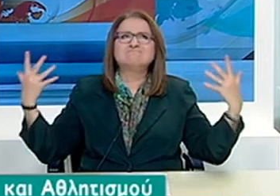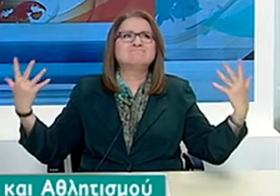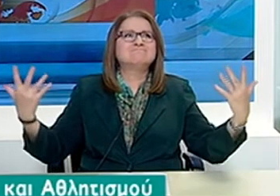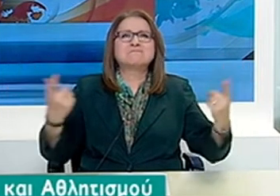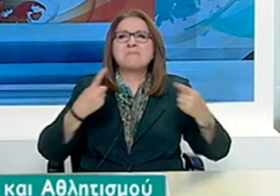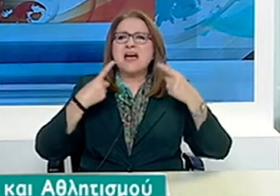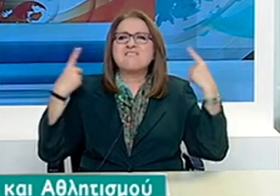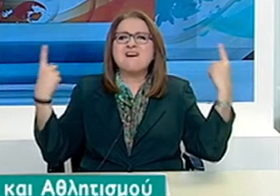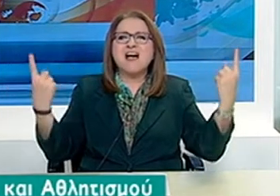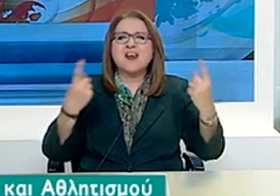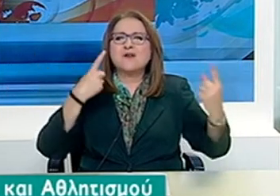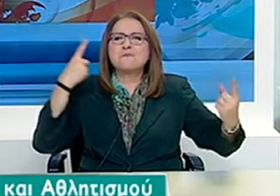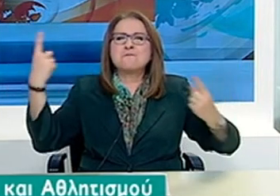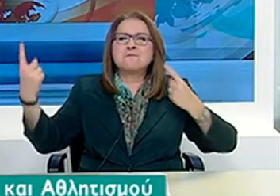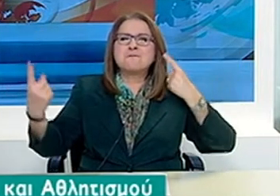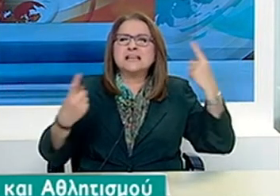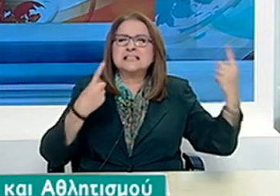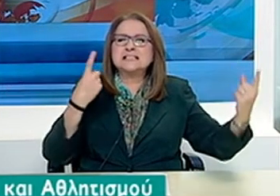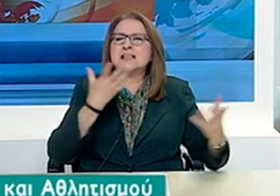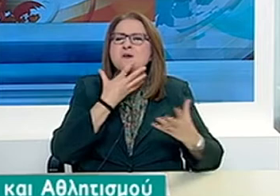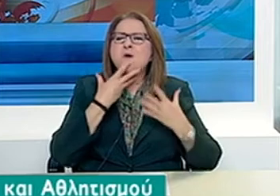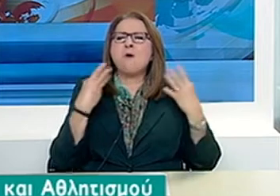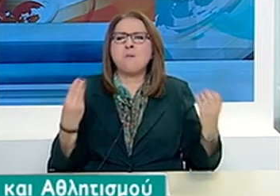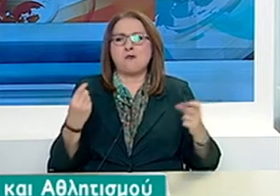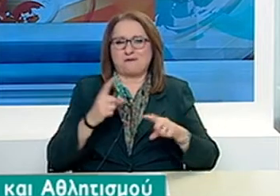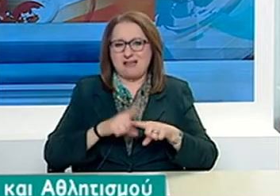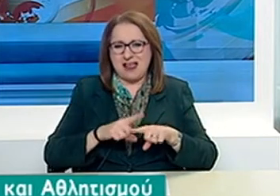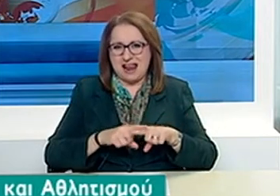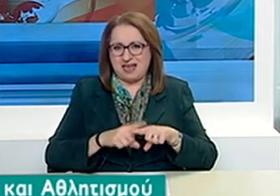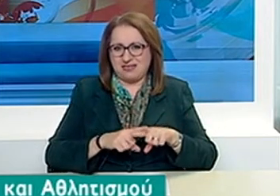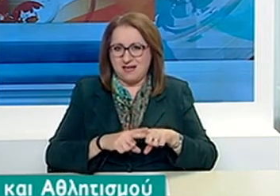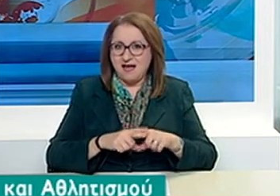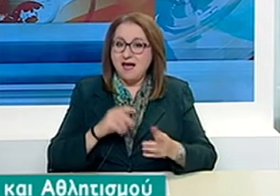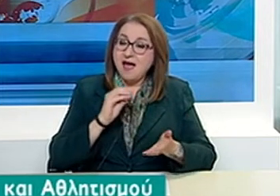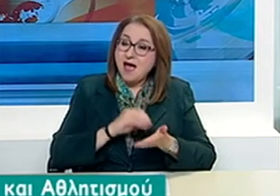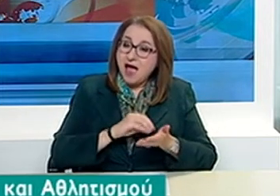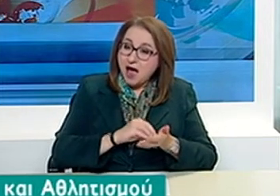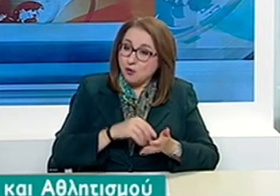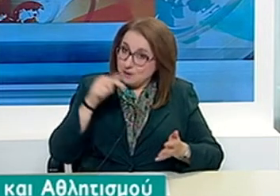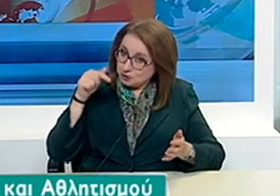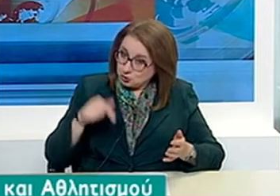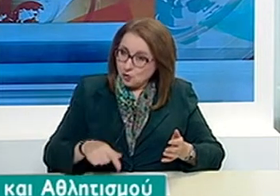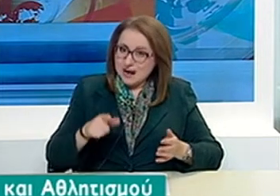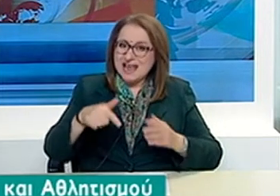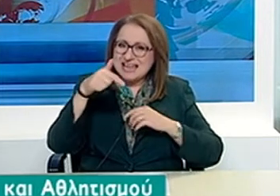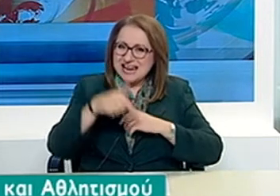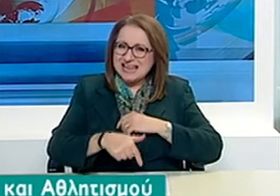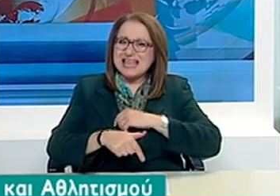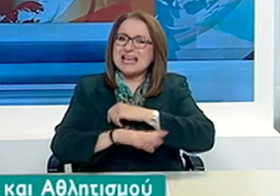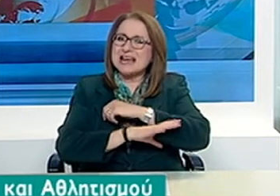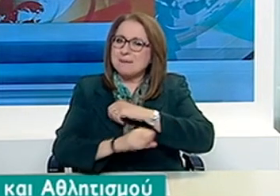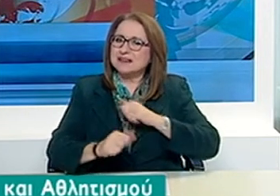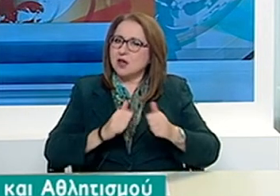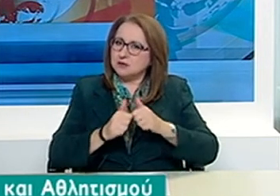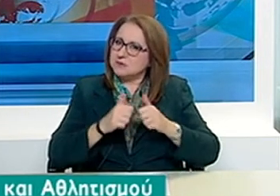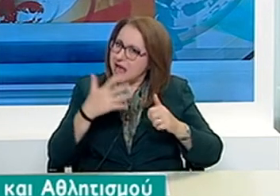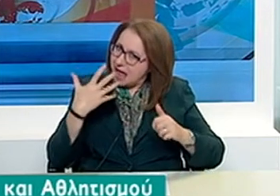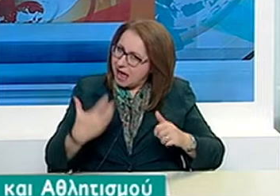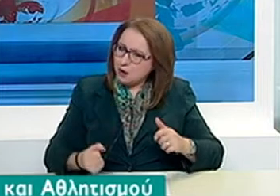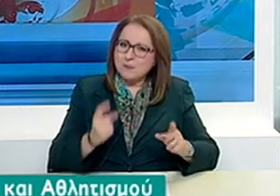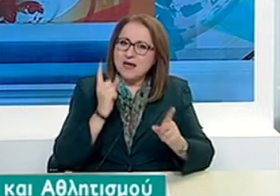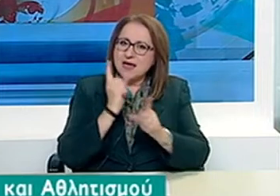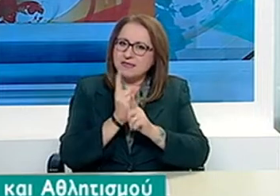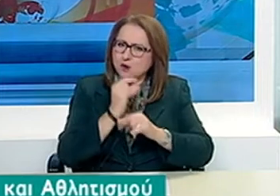φάση μετάβασης του αθλητισμού, στη ψηφιακή εποχή, δημιουργούμε στη Γενική Γραμματεία Αθλητισμού ψηφιακή αθλητική κάρτα.